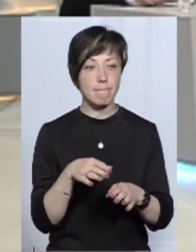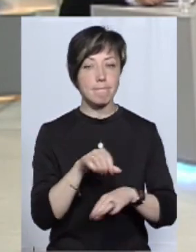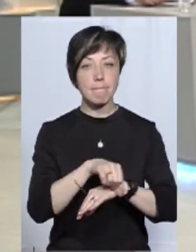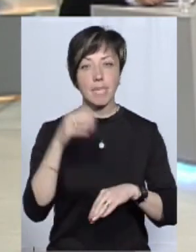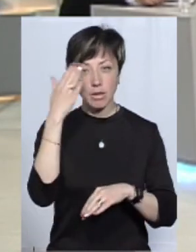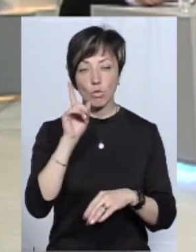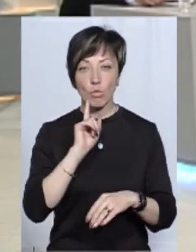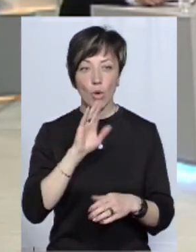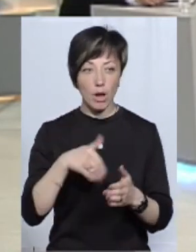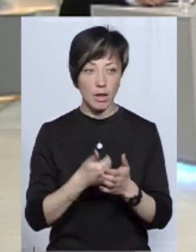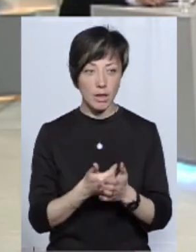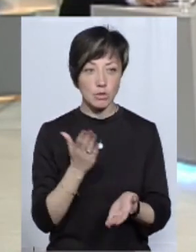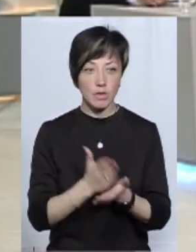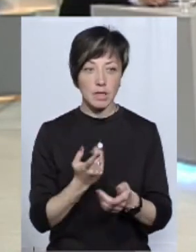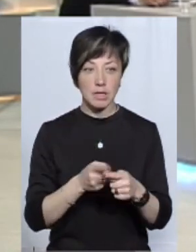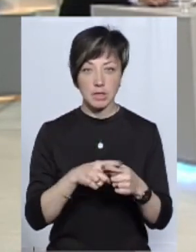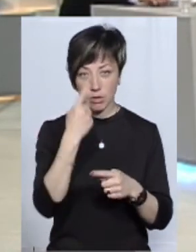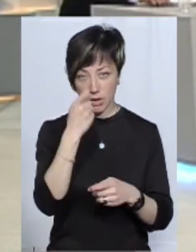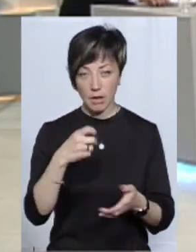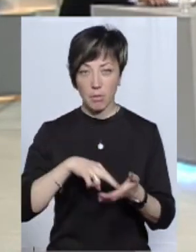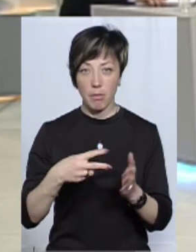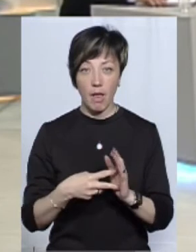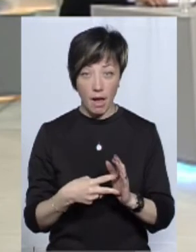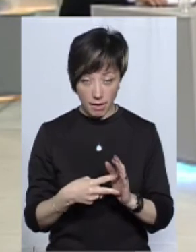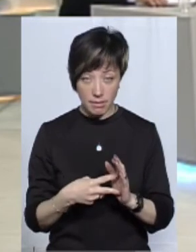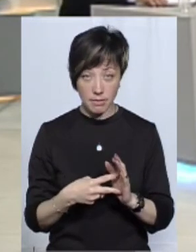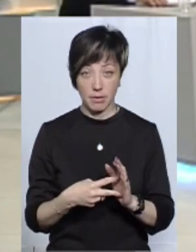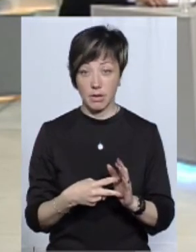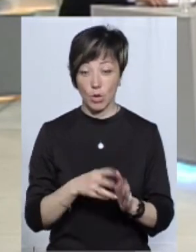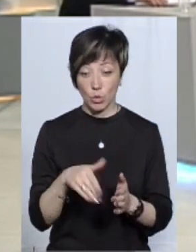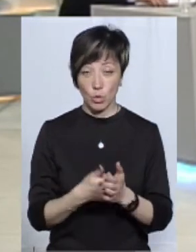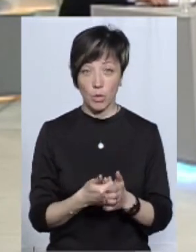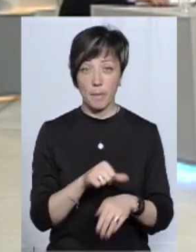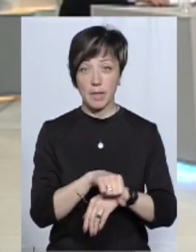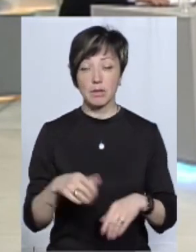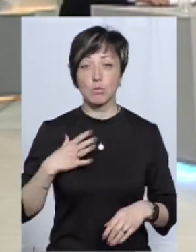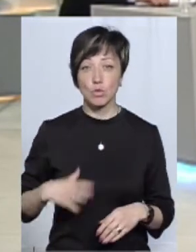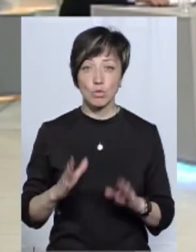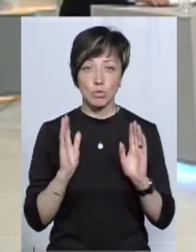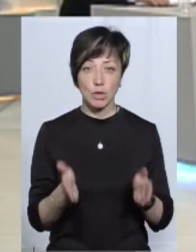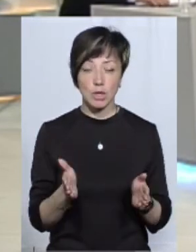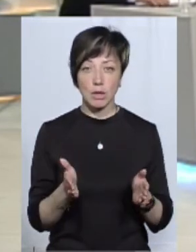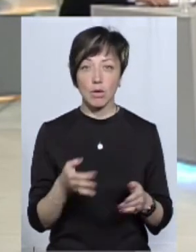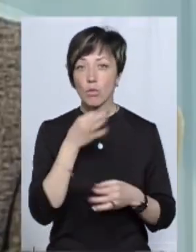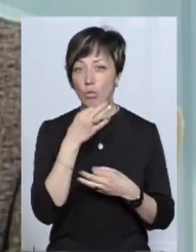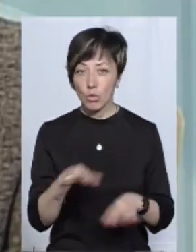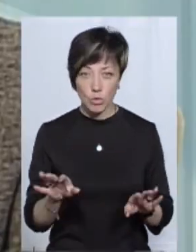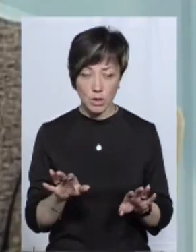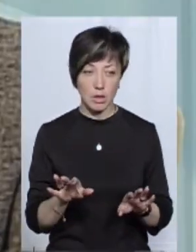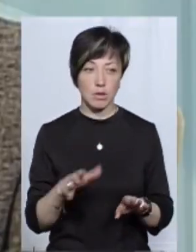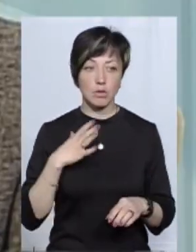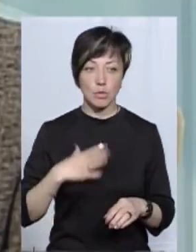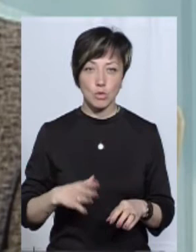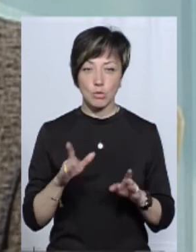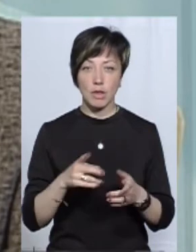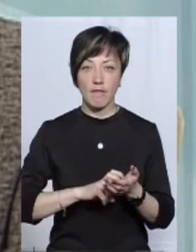того часу, допоки будуть існувати оці доведення індикативів, до того часу митниця змушена буде, будь-яка митниця